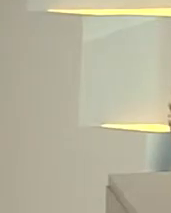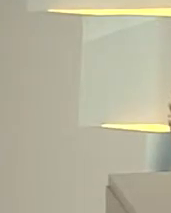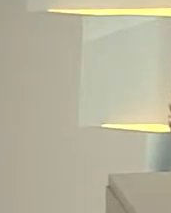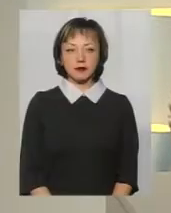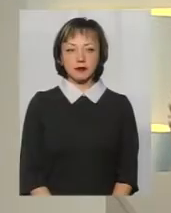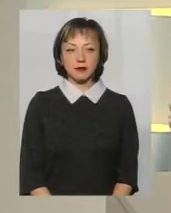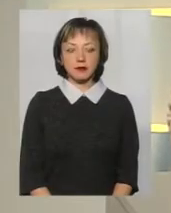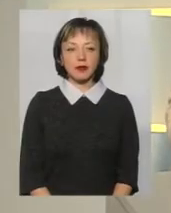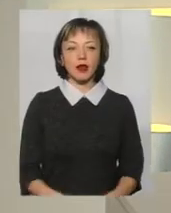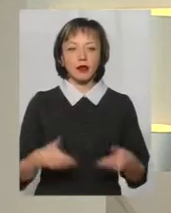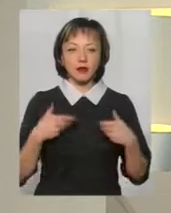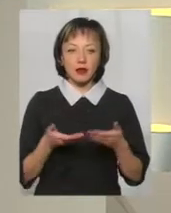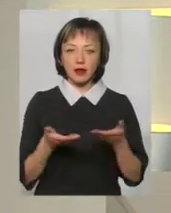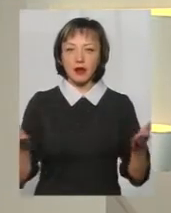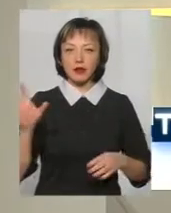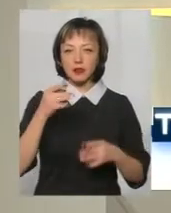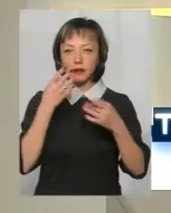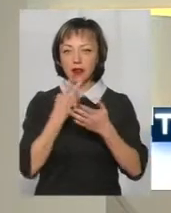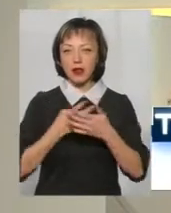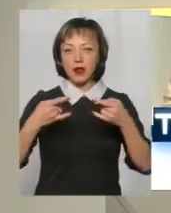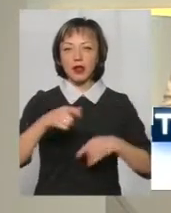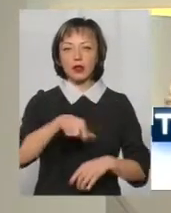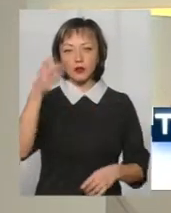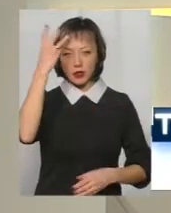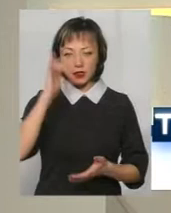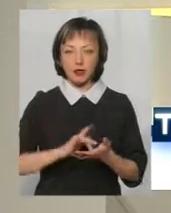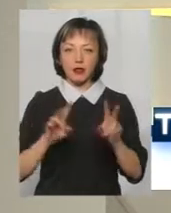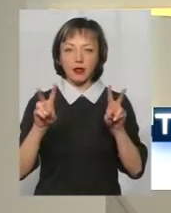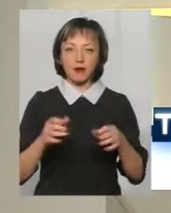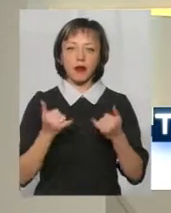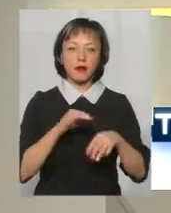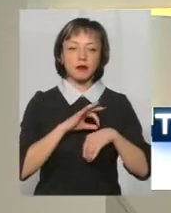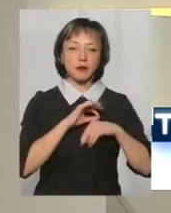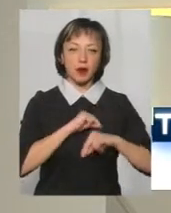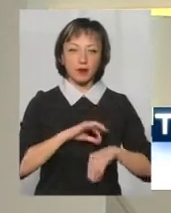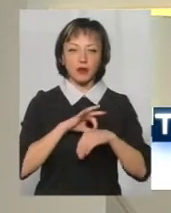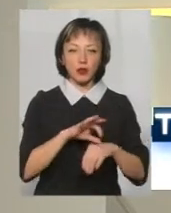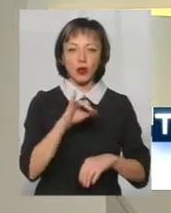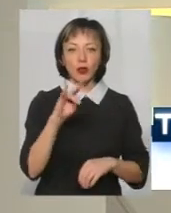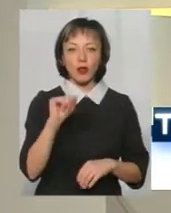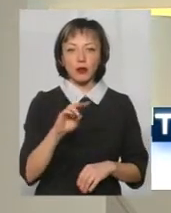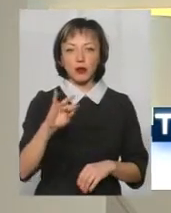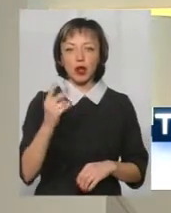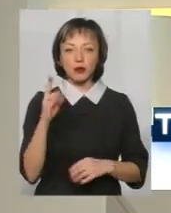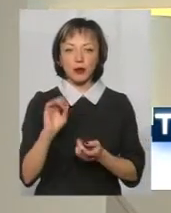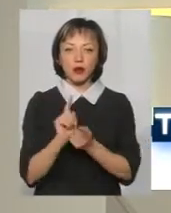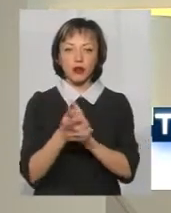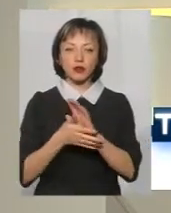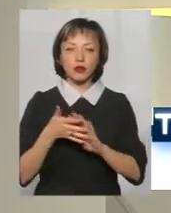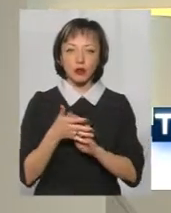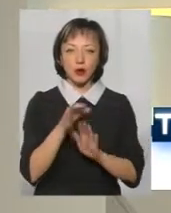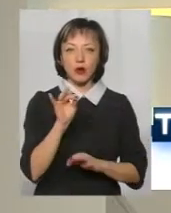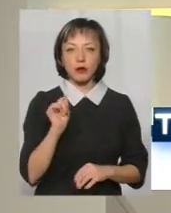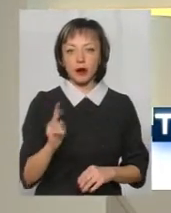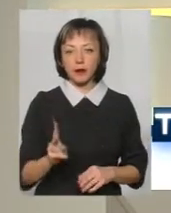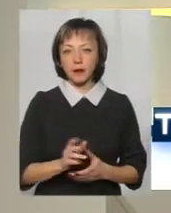Мої вітання усім телеглядачам Поділляцентр в ефірі тема. Сьогодні для вас у студії працює ведуча юна мітрашка, перекладна мову жестів